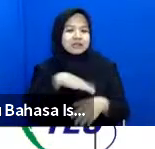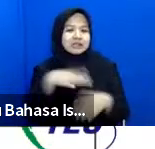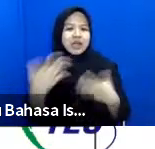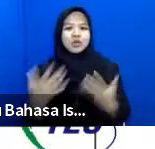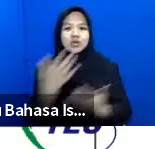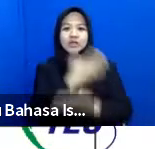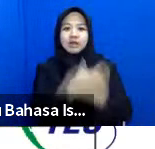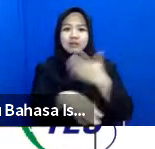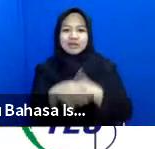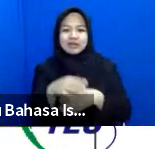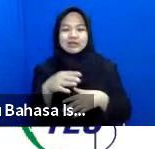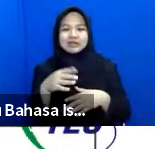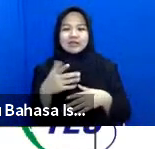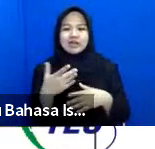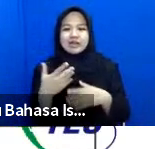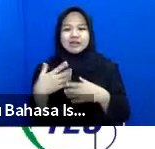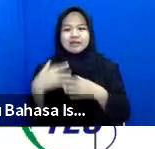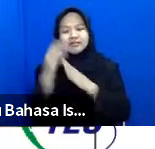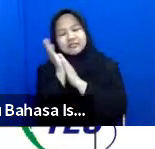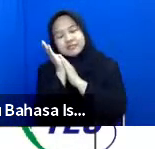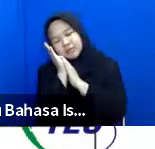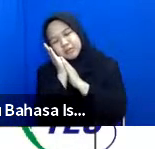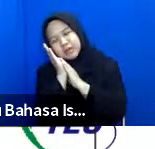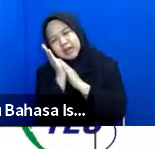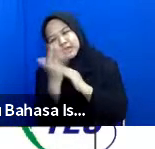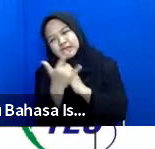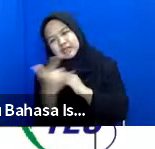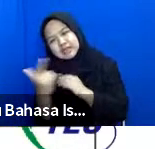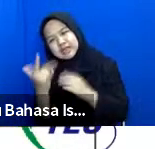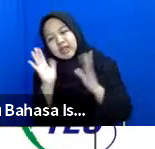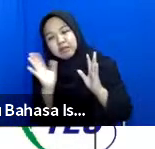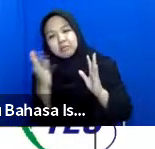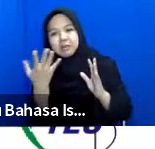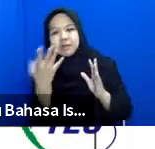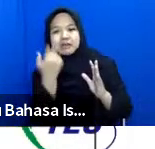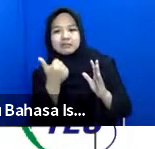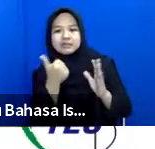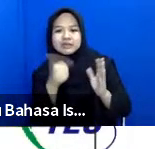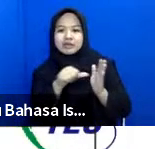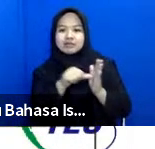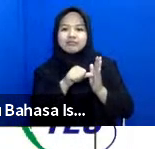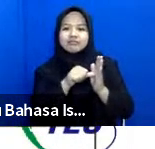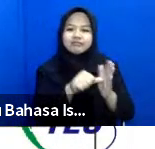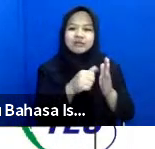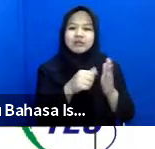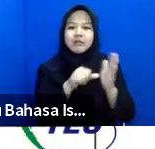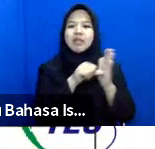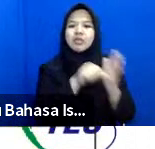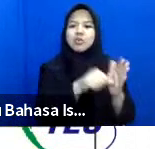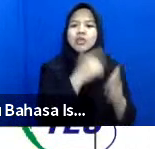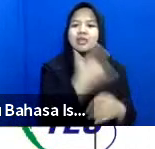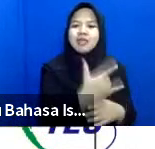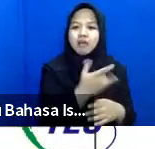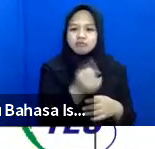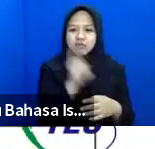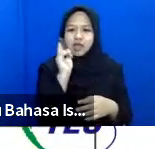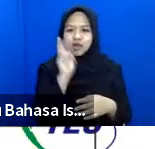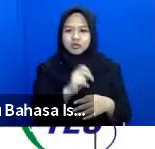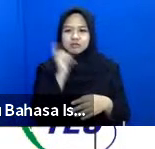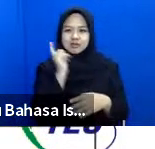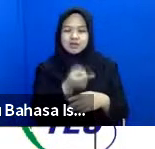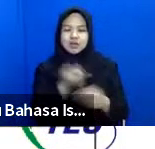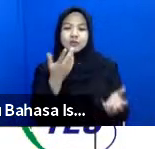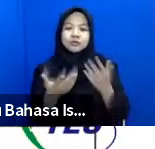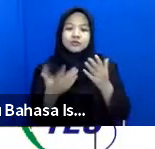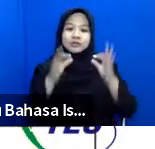disabilitas yang bad ridden yang hanya berbareng saja tetap bisa mendapatkan bantuan itu yang harus dipastikan dan mungkin